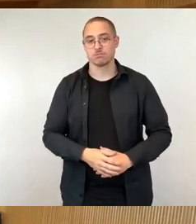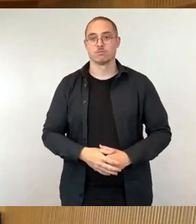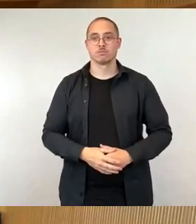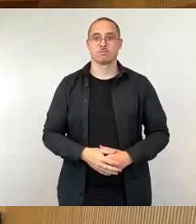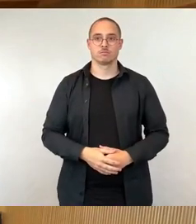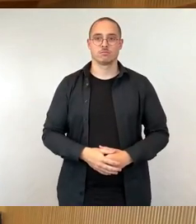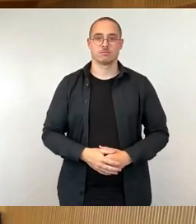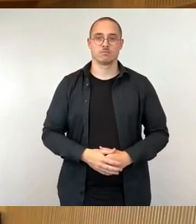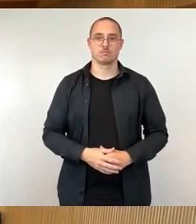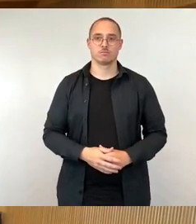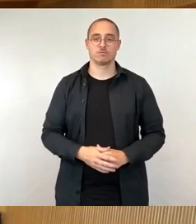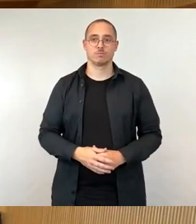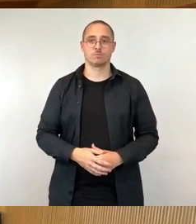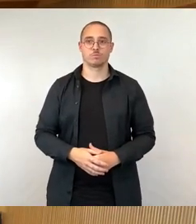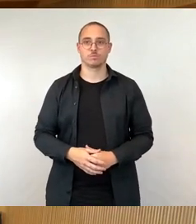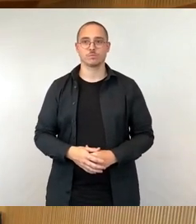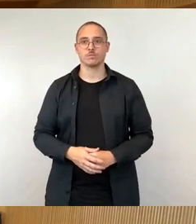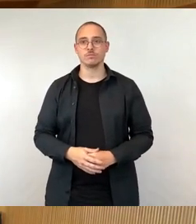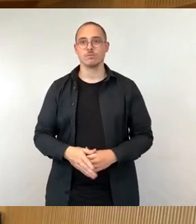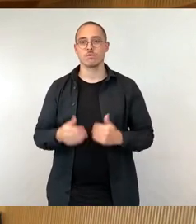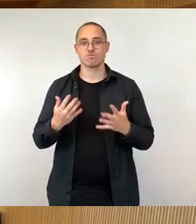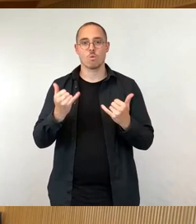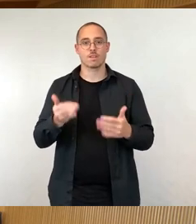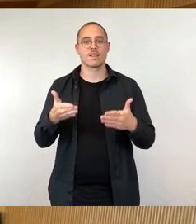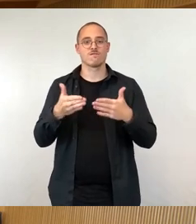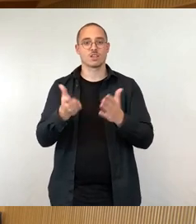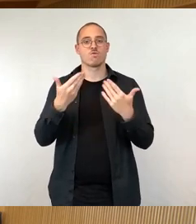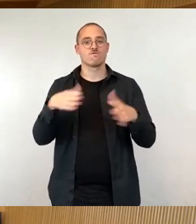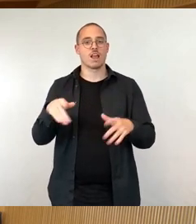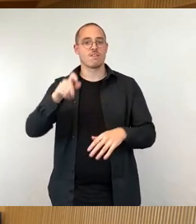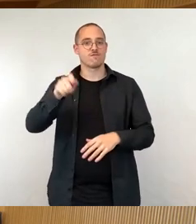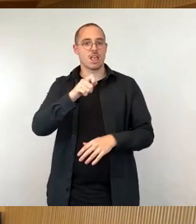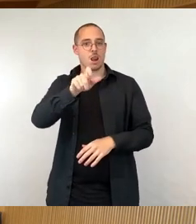So, wir setzen fort mit der Fraktion Wähler, freier Bürger. Herr Liebmann.